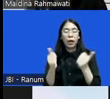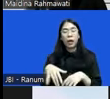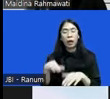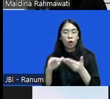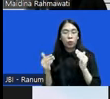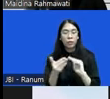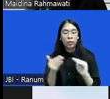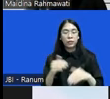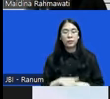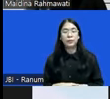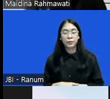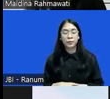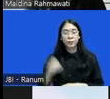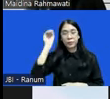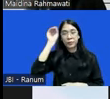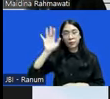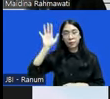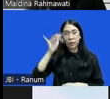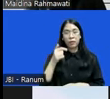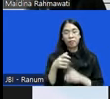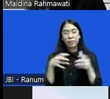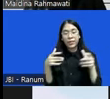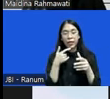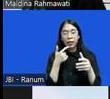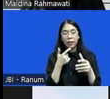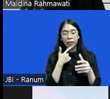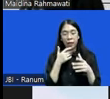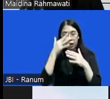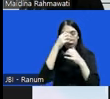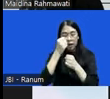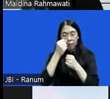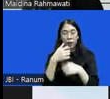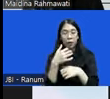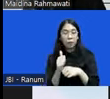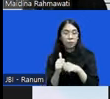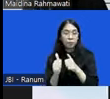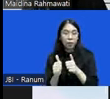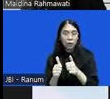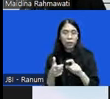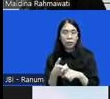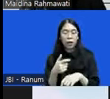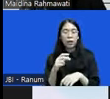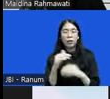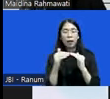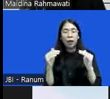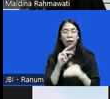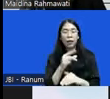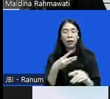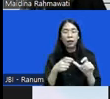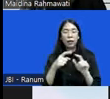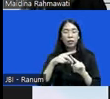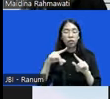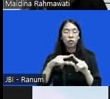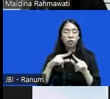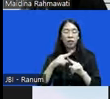gambaran besar soal harapan-harapan baik dari restoratif jasis itu ada empat nilai yang